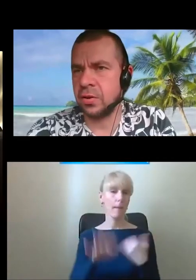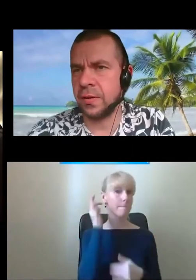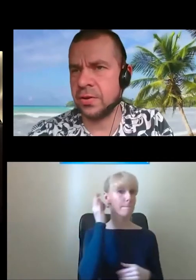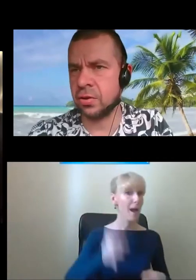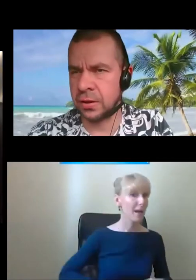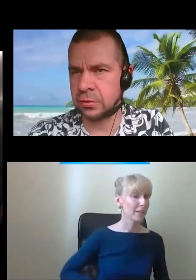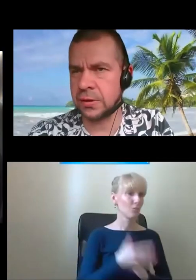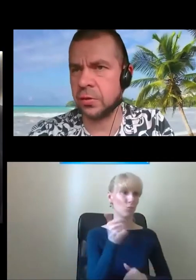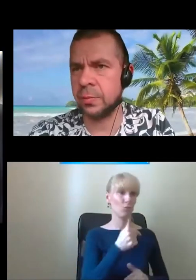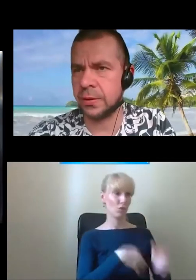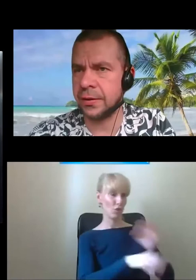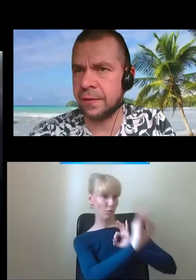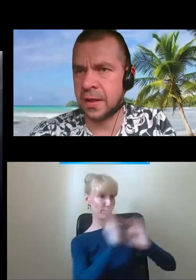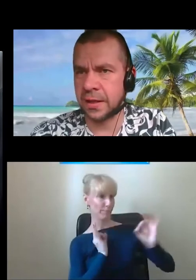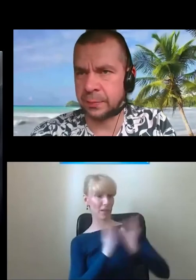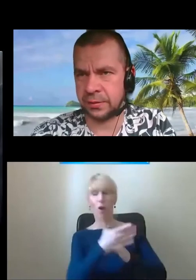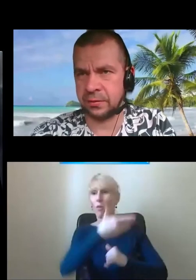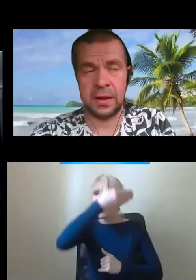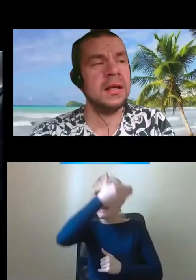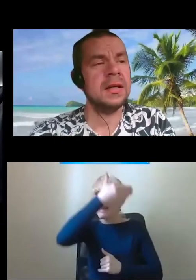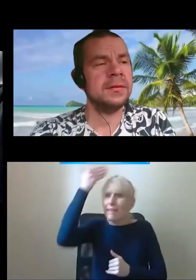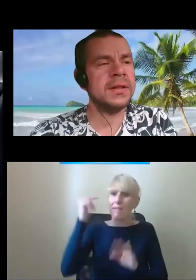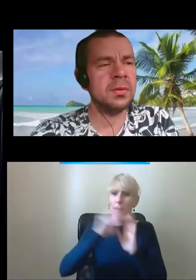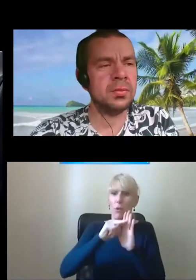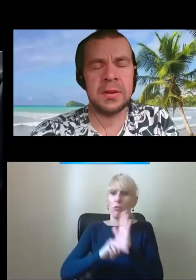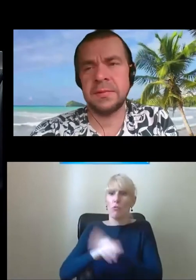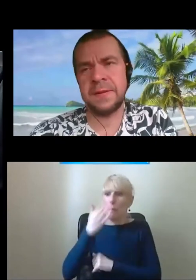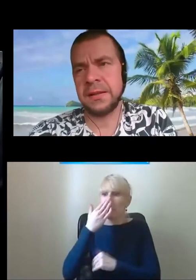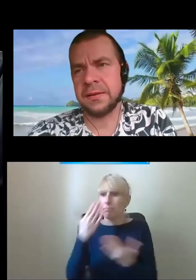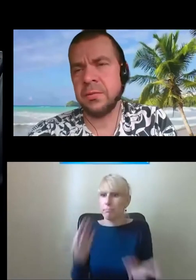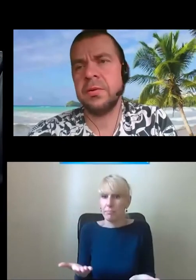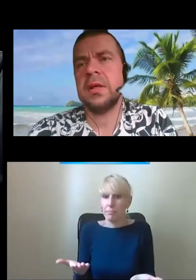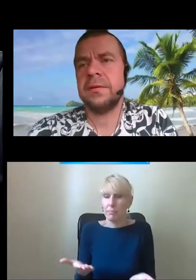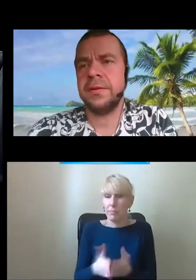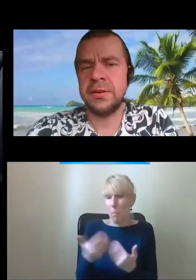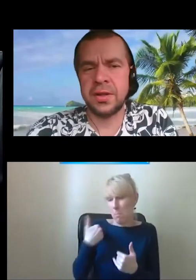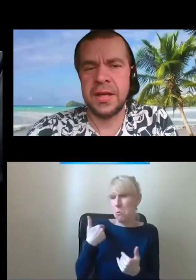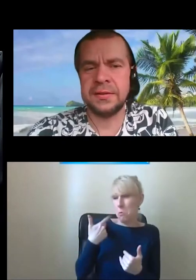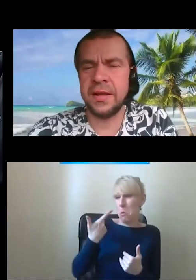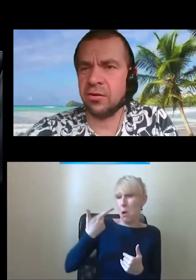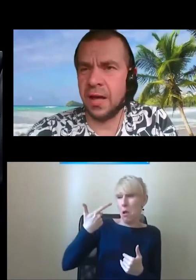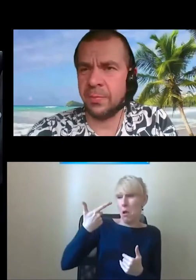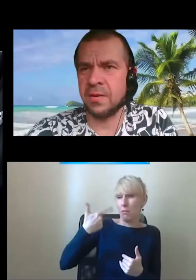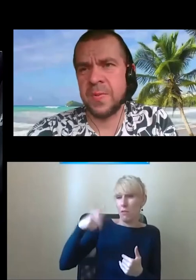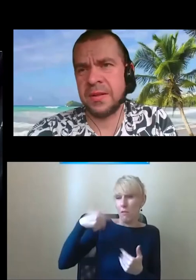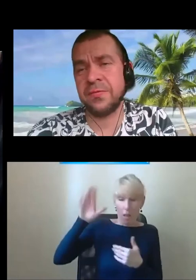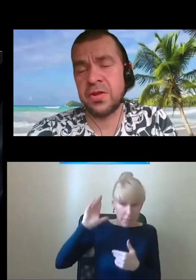skontaktować i ona nas dzwoni, bo ona nie wie, jaka jest procedura. Więc to było tam z dwa lata temu. Widać, że jest nieco lepiej, bo pan